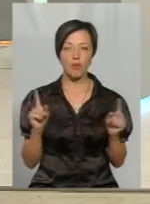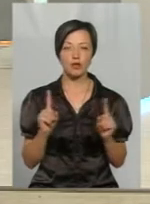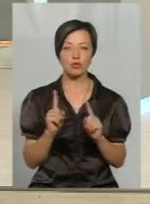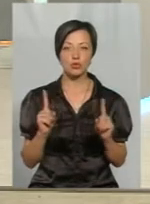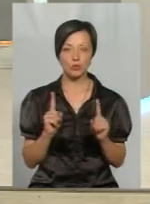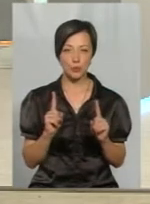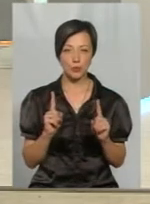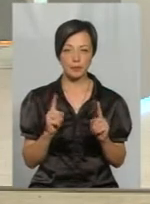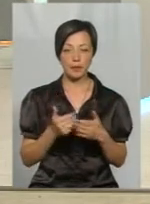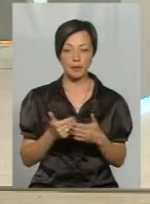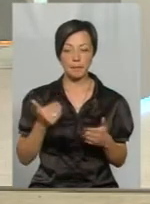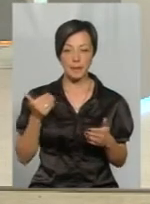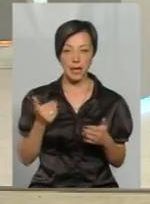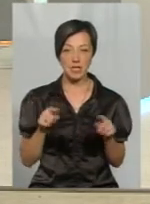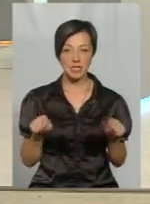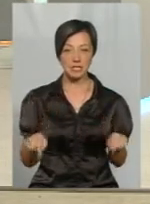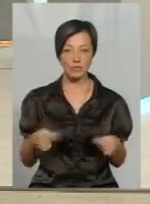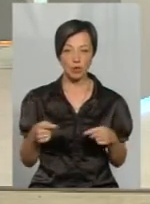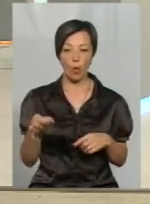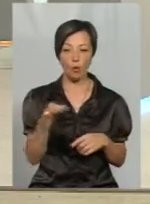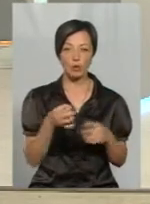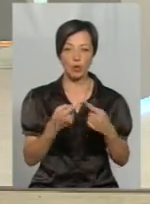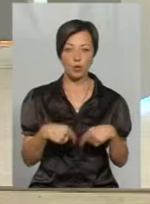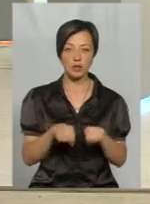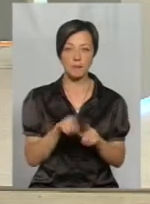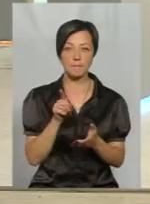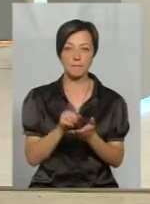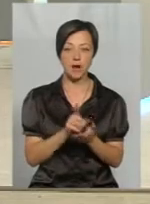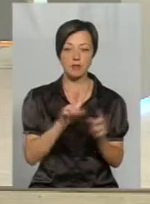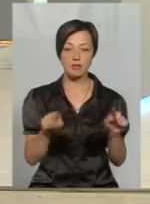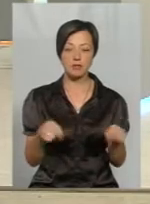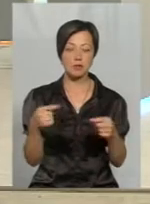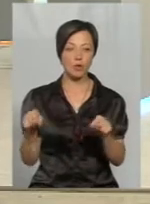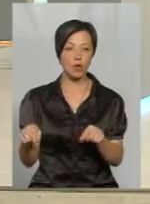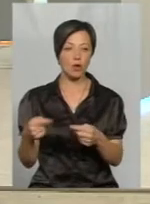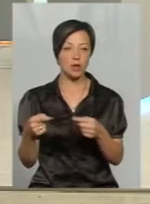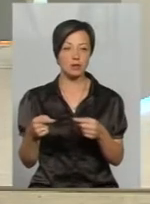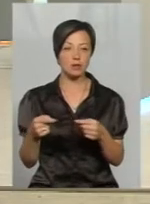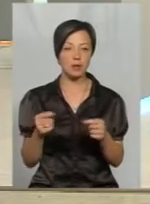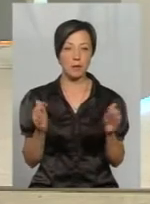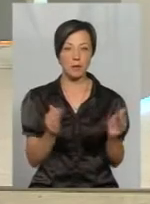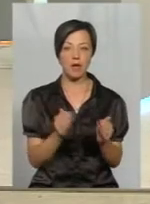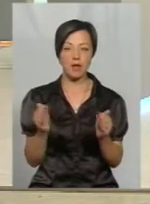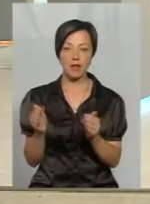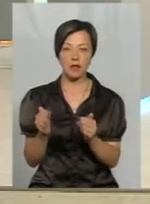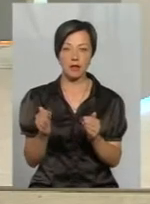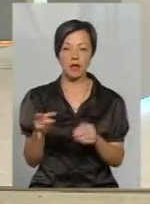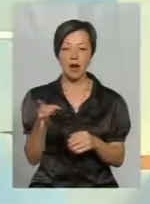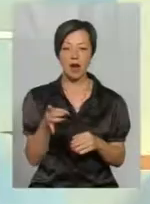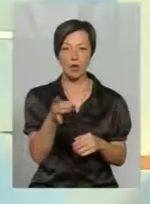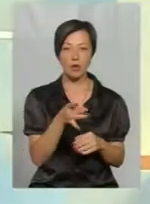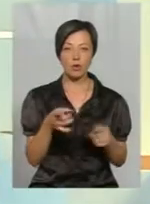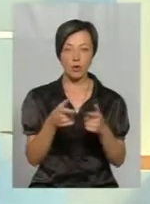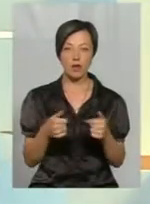перед тим, як створити обласну організацію, мають створитись маленькі, не маленькі, а районні